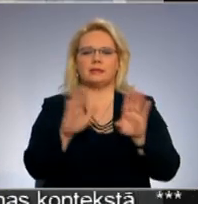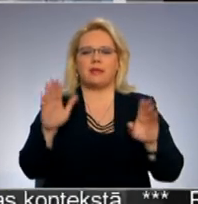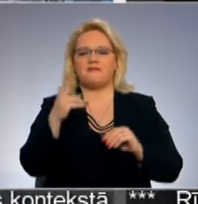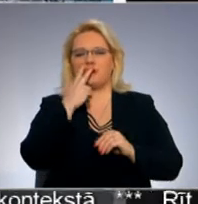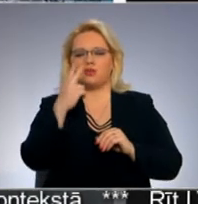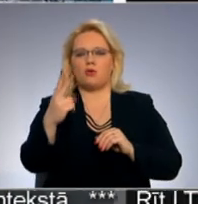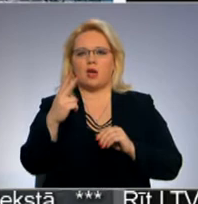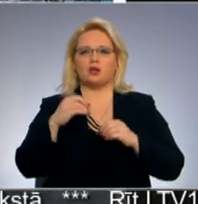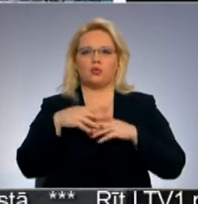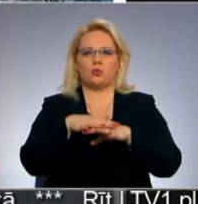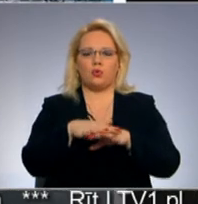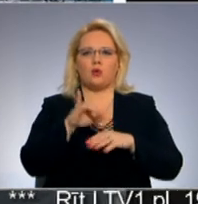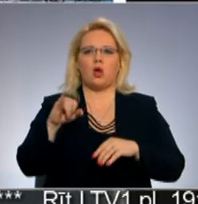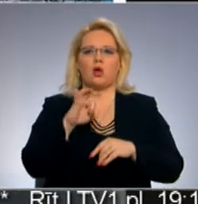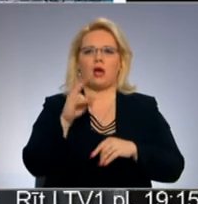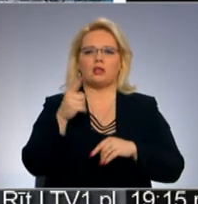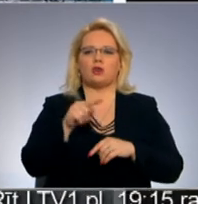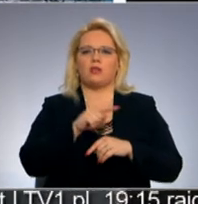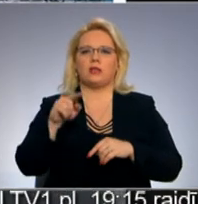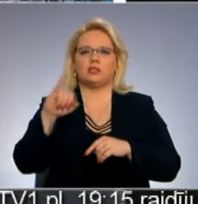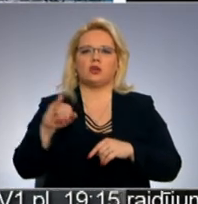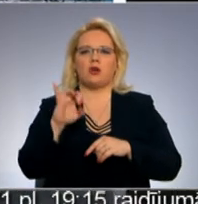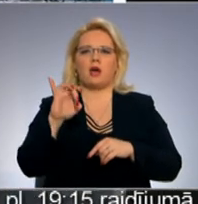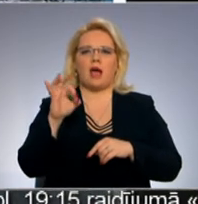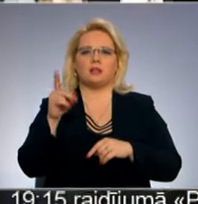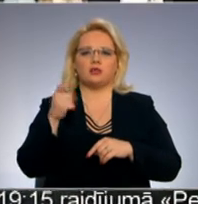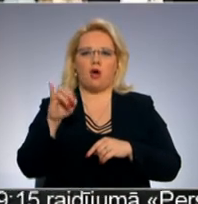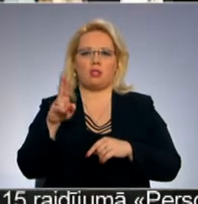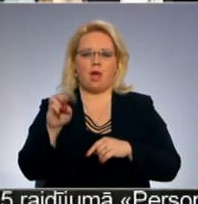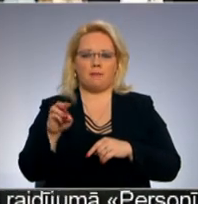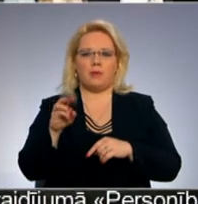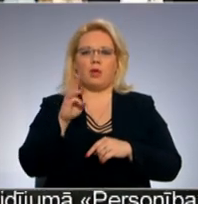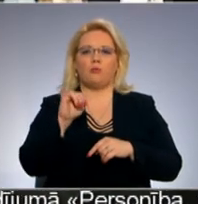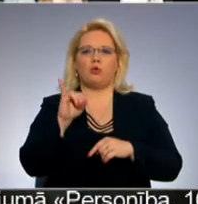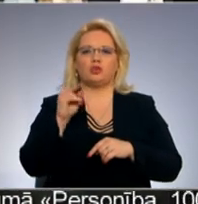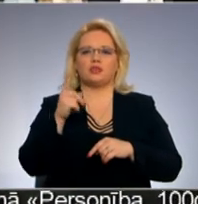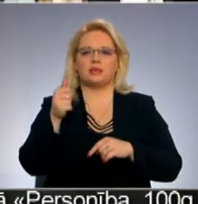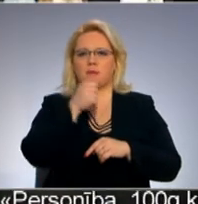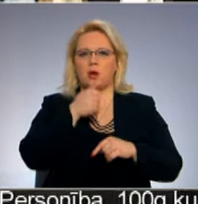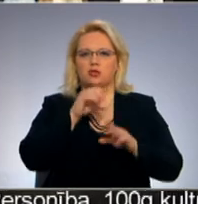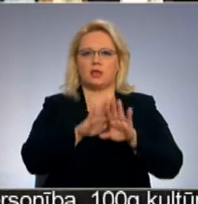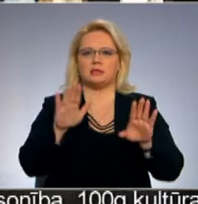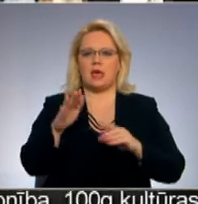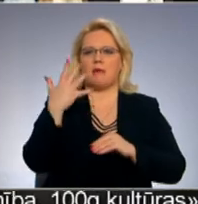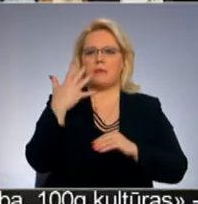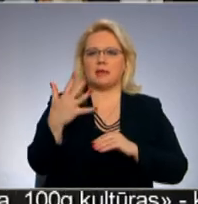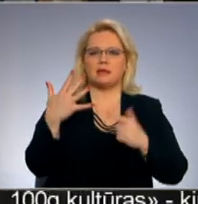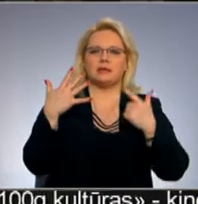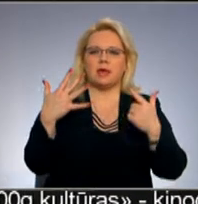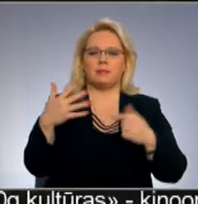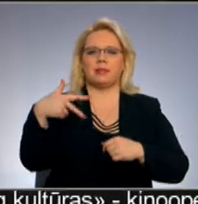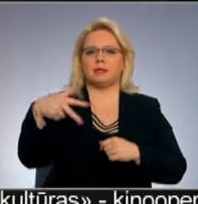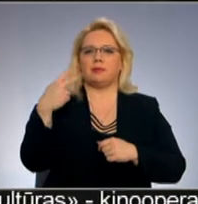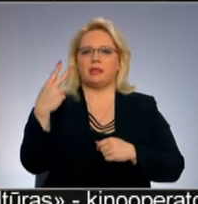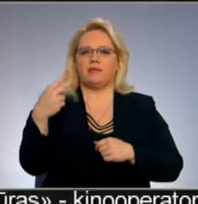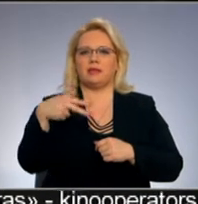struktūras no Johansona līdz Johansonom Latvijas Nacionālajā bibliotēkā. Ģirds Mužnieks ar personālu izstādi 5, 7, 32,